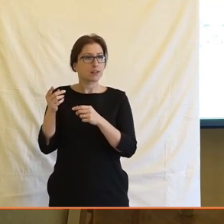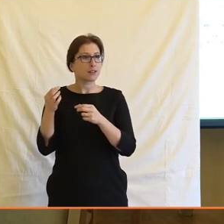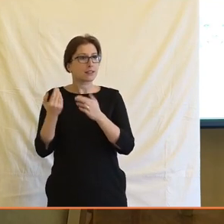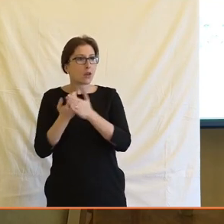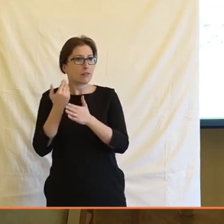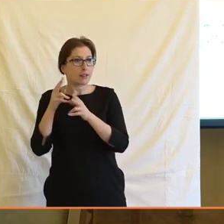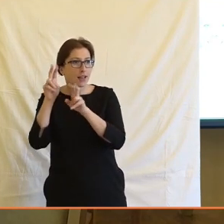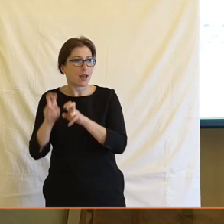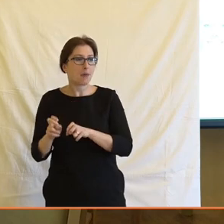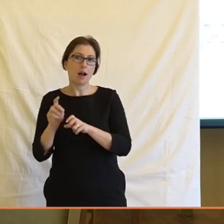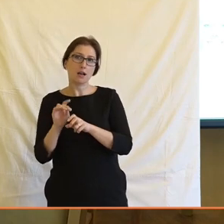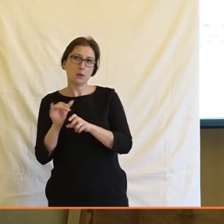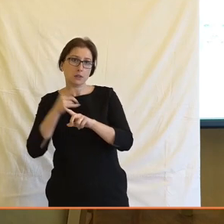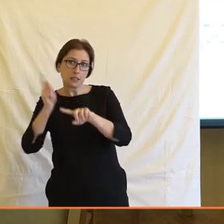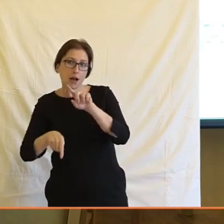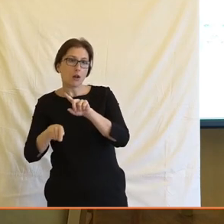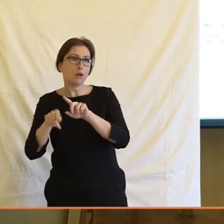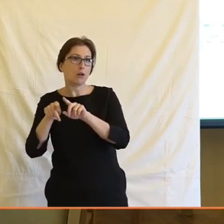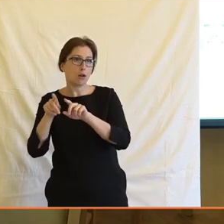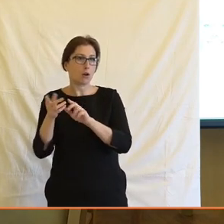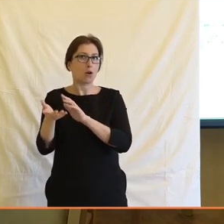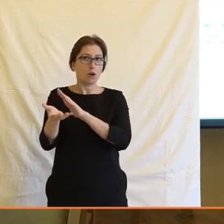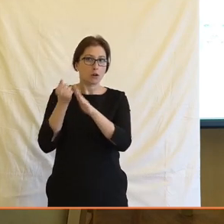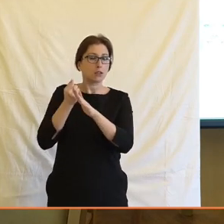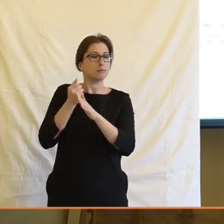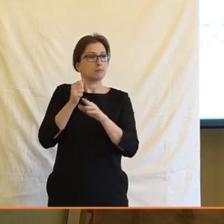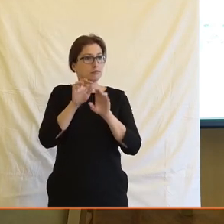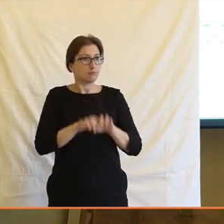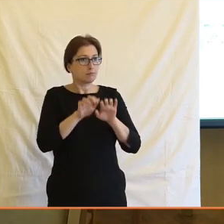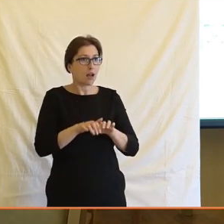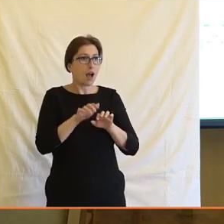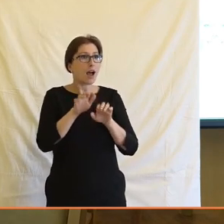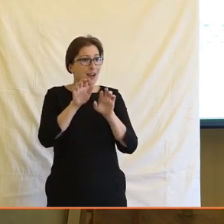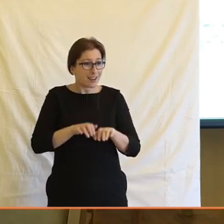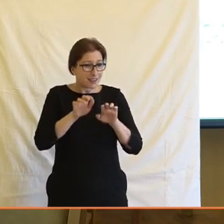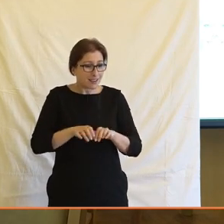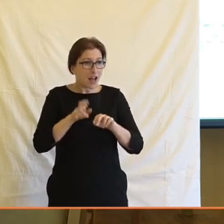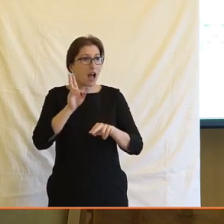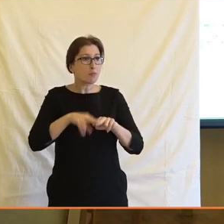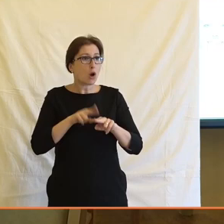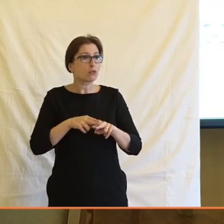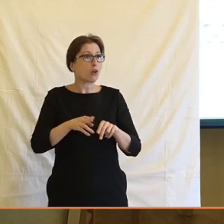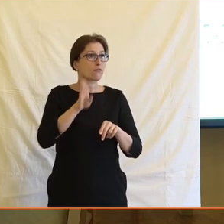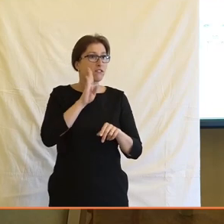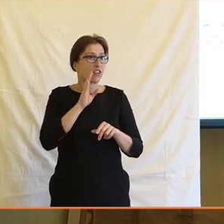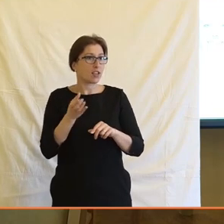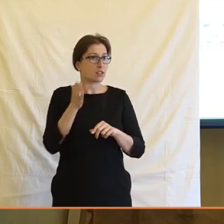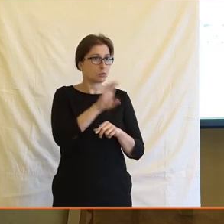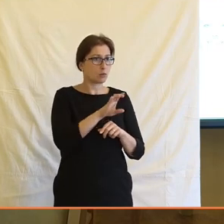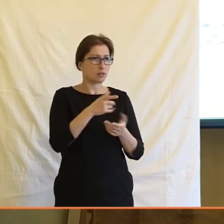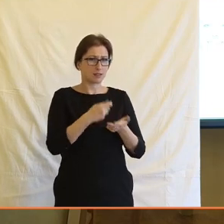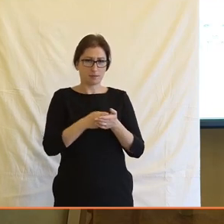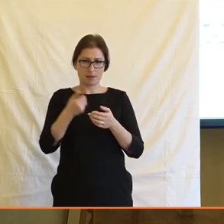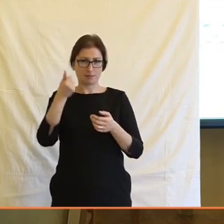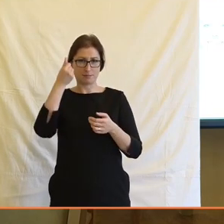čerpali vlastně nápady na své články. Ale s tím, že pak asi většina jich článků je sdílená čtyna na Facebooku. Jestli vlastně to nevede k tvoření